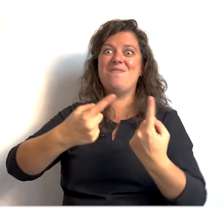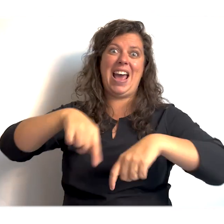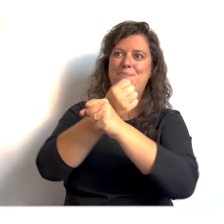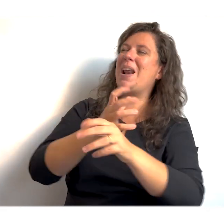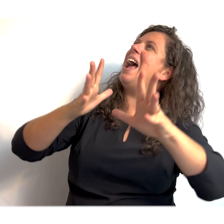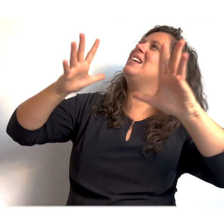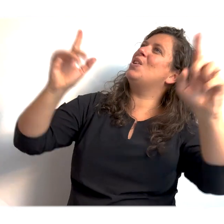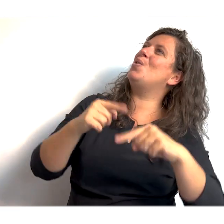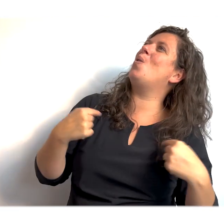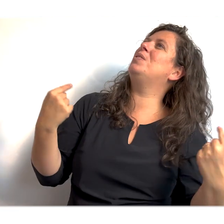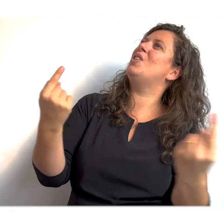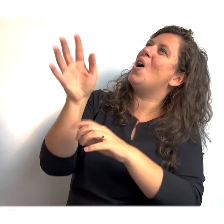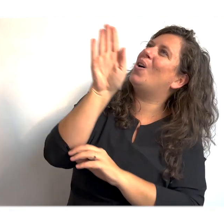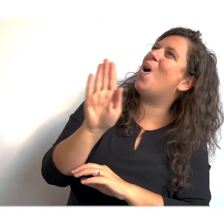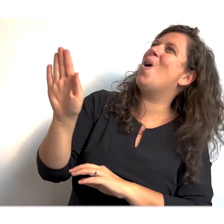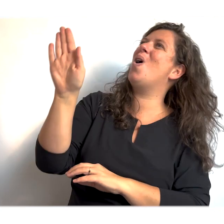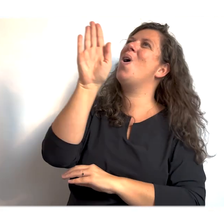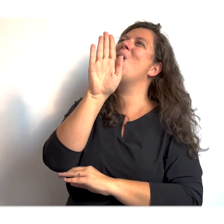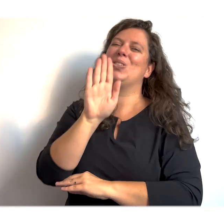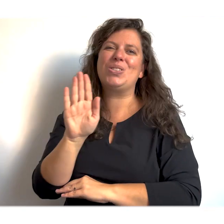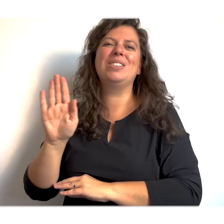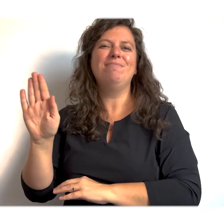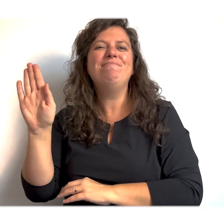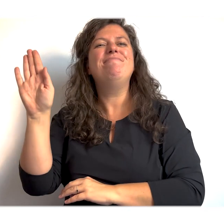Wij prijzen onze God.